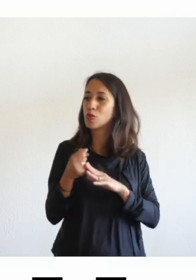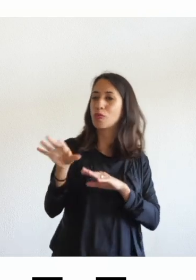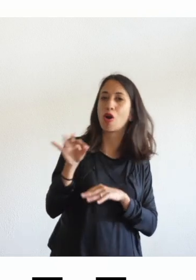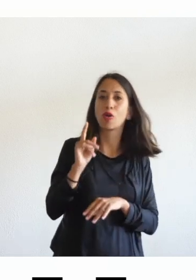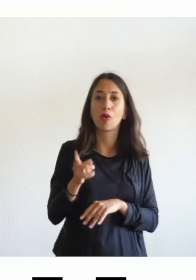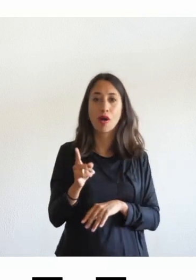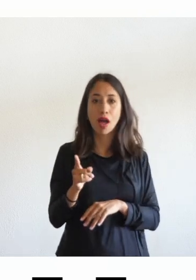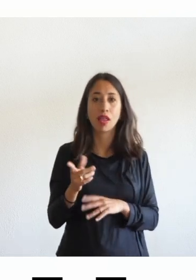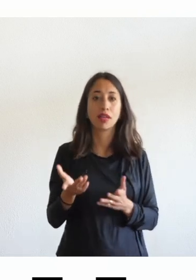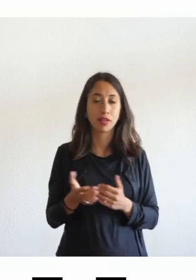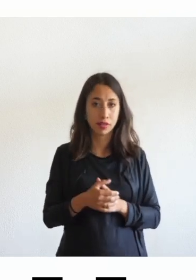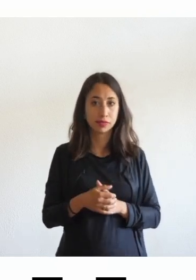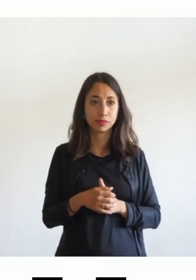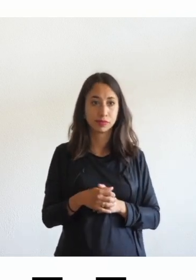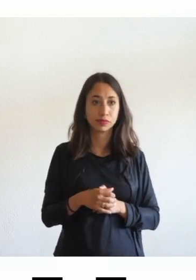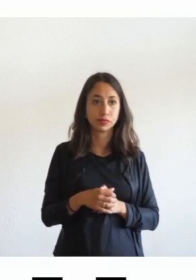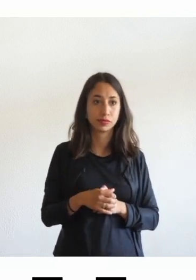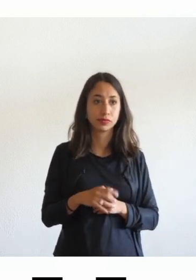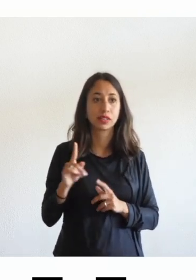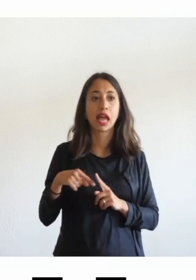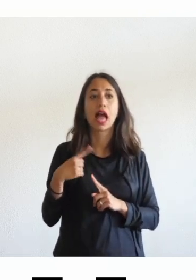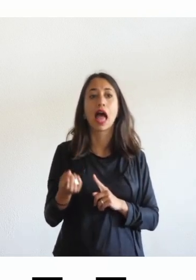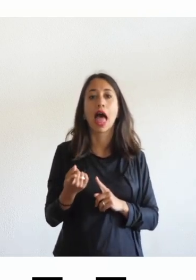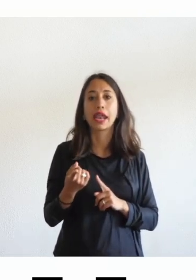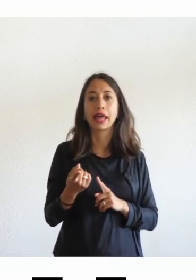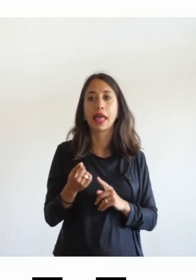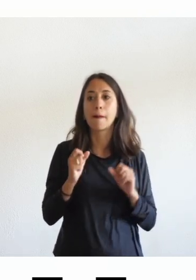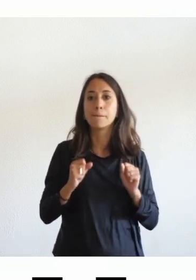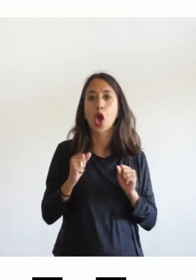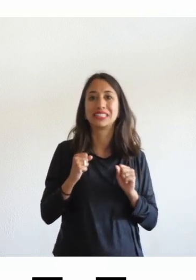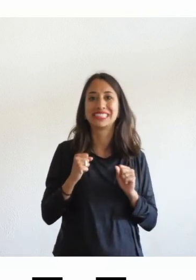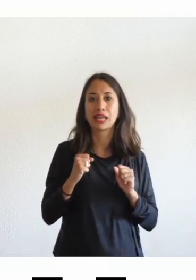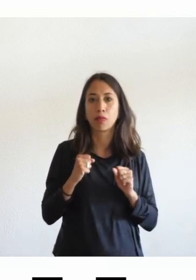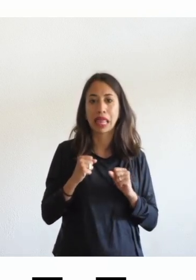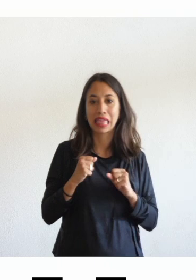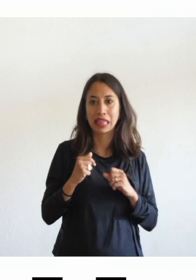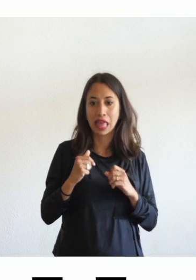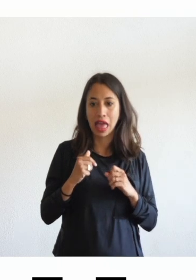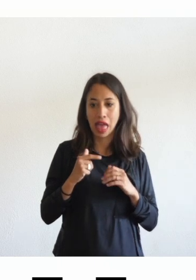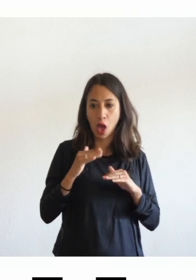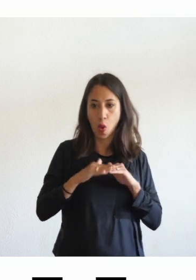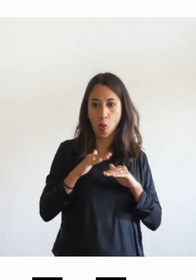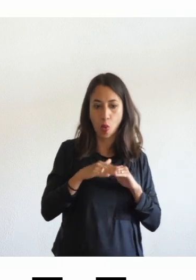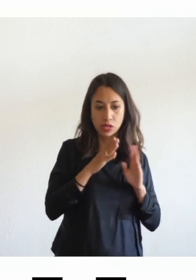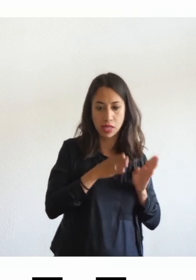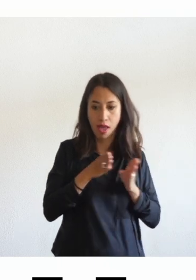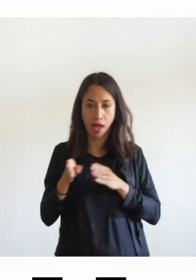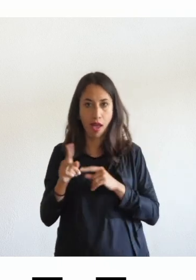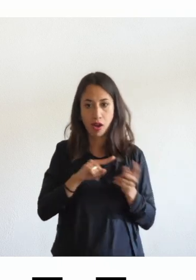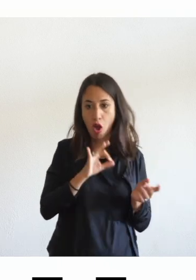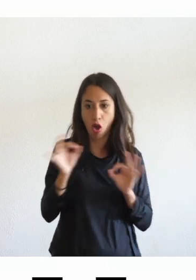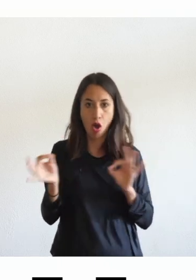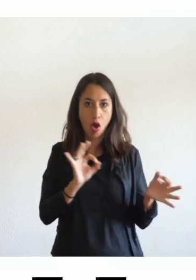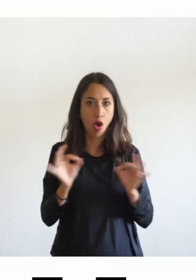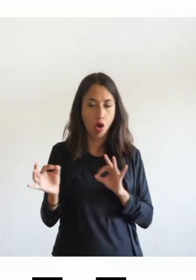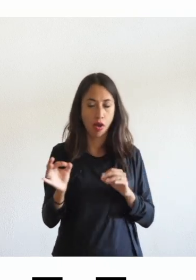la scalabilità anche in questo senso è una cosa che mi viene in mente che fa comprendere quanto poi l'accessibilità